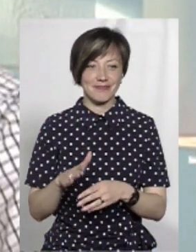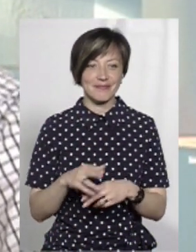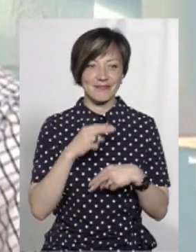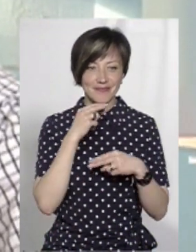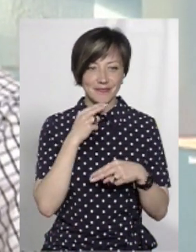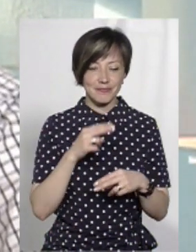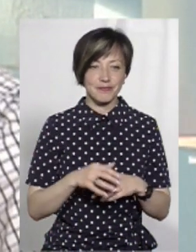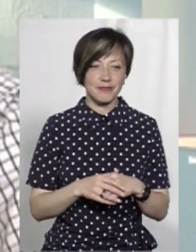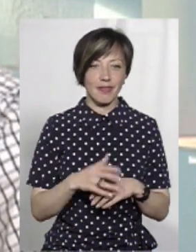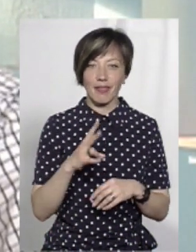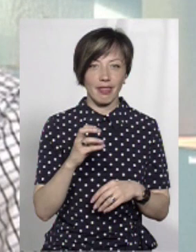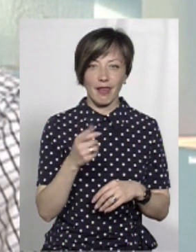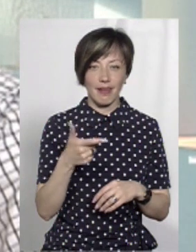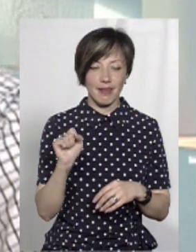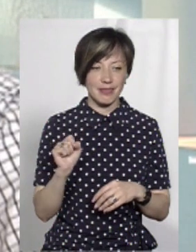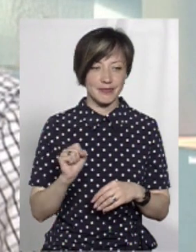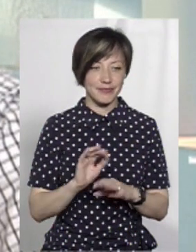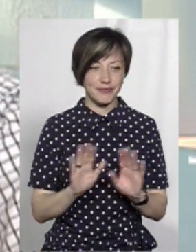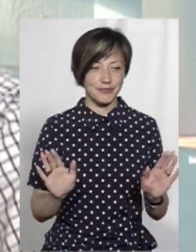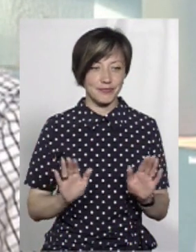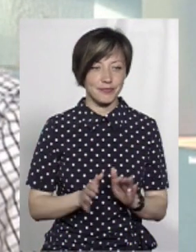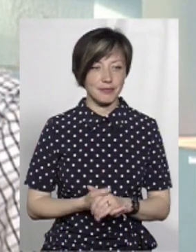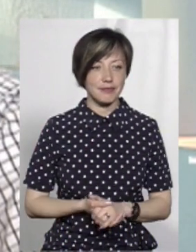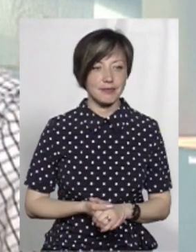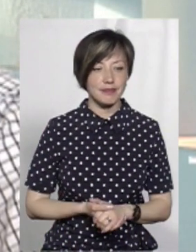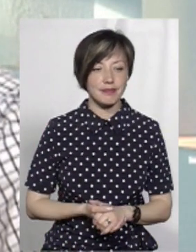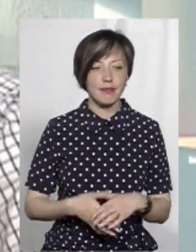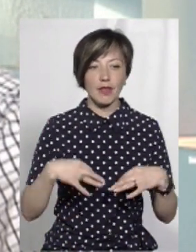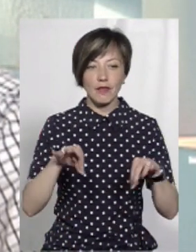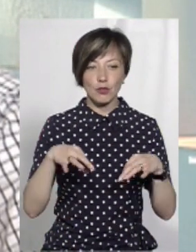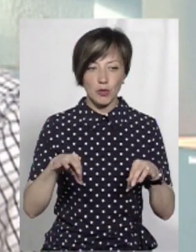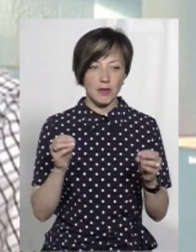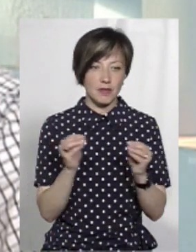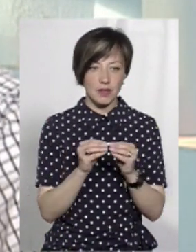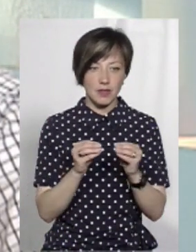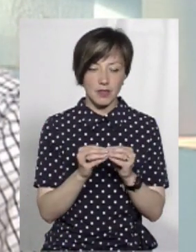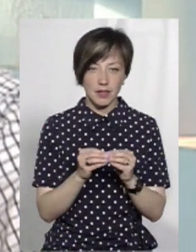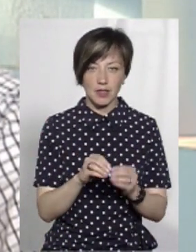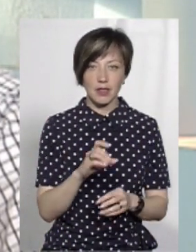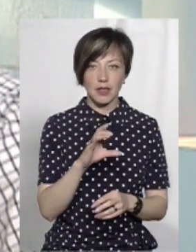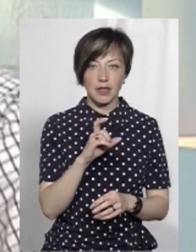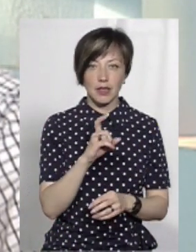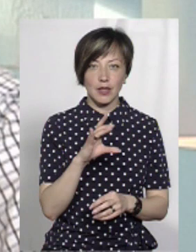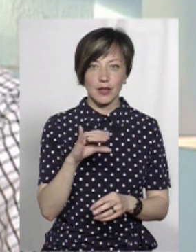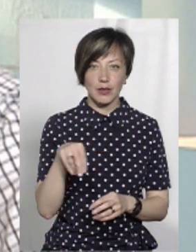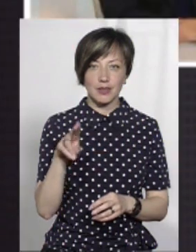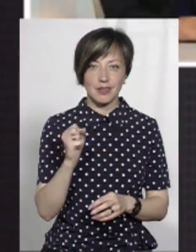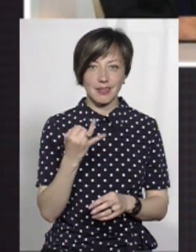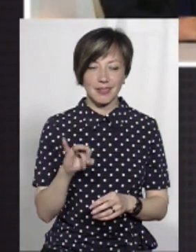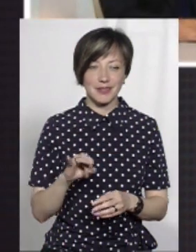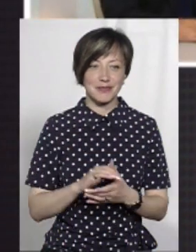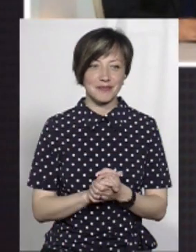увагу... Автомобіль у вас не змінився, Hyundai Santa Fe. Але плануємо.